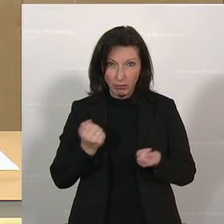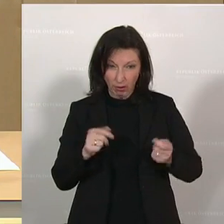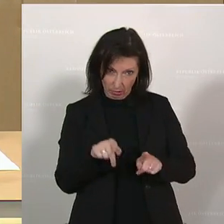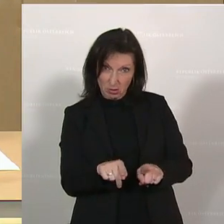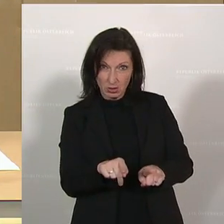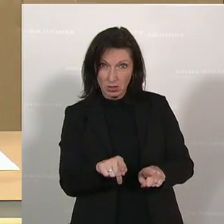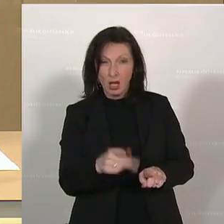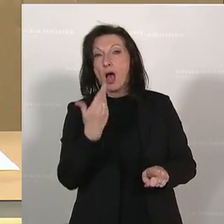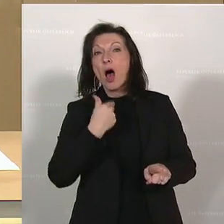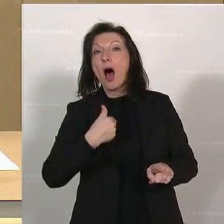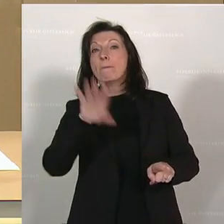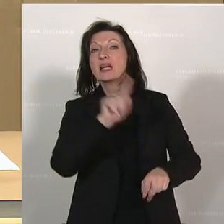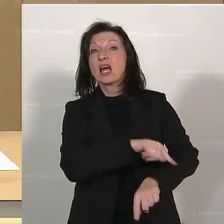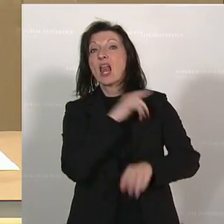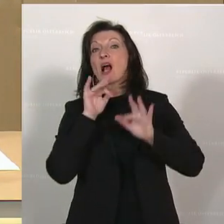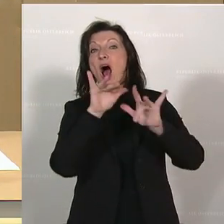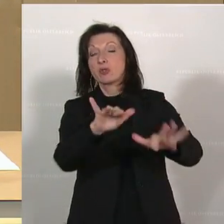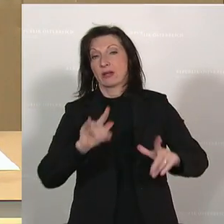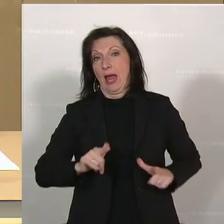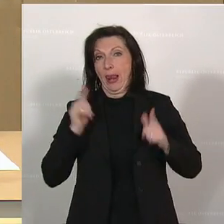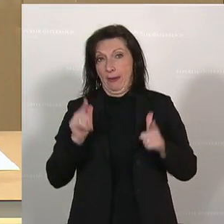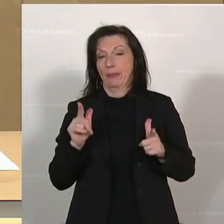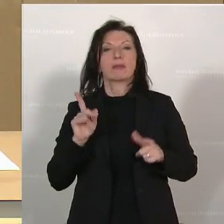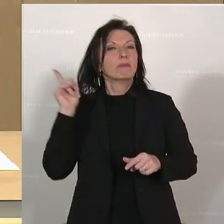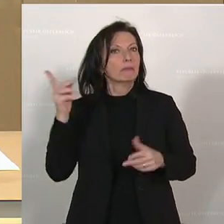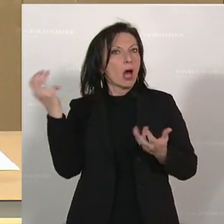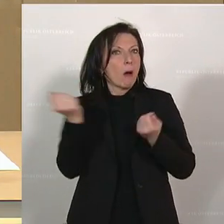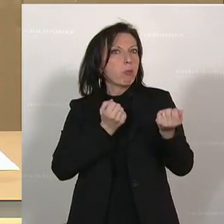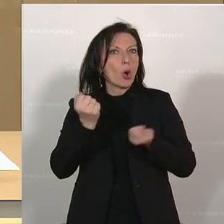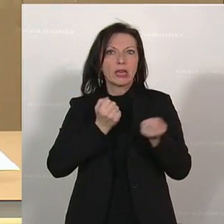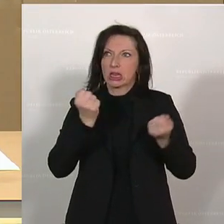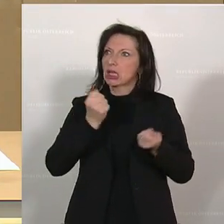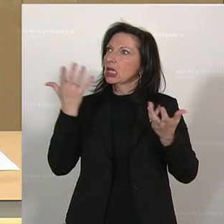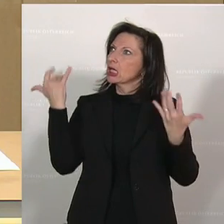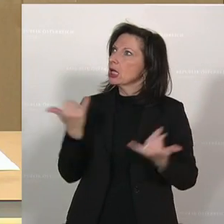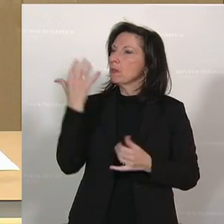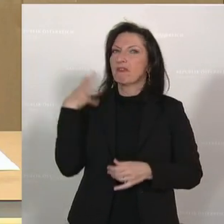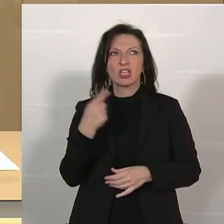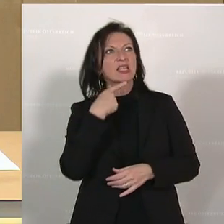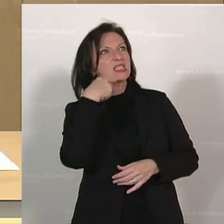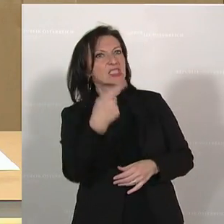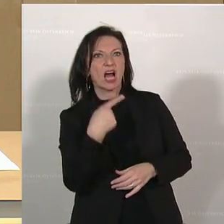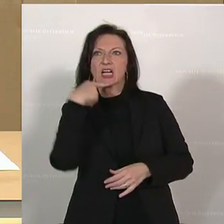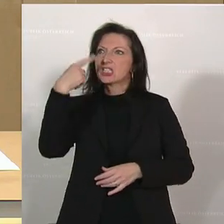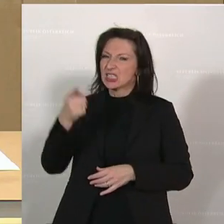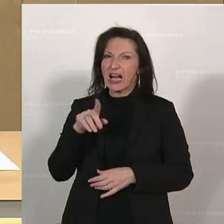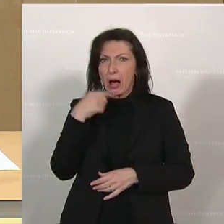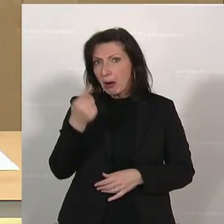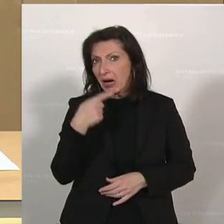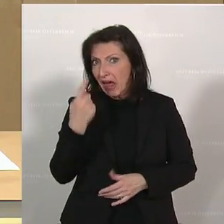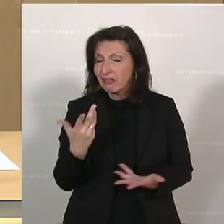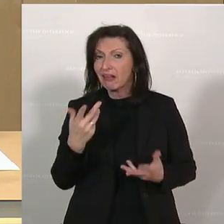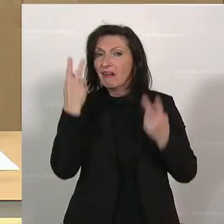längsten nur konfrontiert. Zitate, die wir im politischen Alltag eben ständig hören. Wir müssen aber diesen Zitaten auch Leben